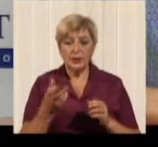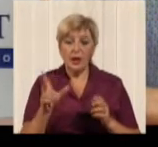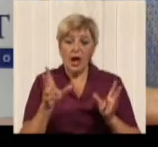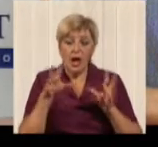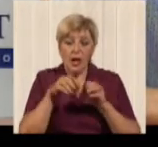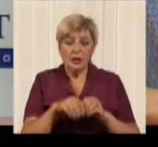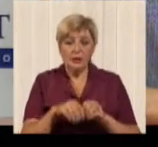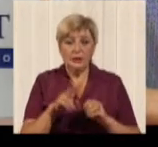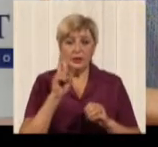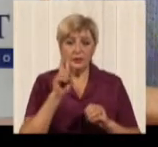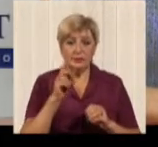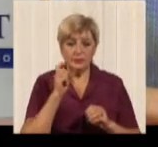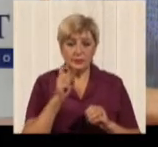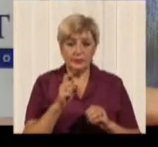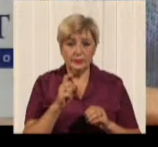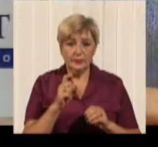транспорта